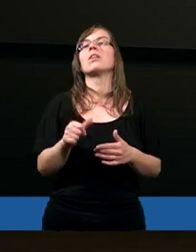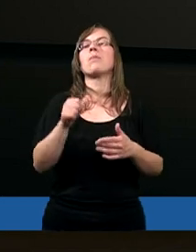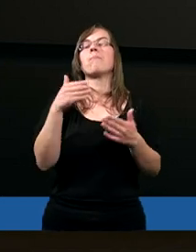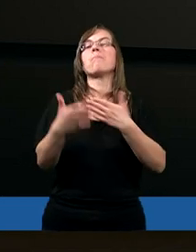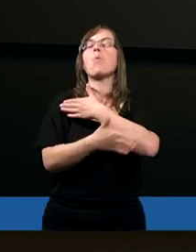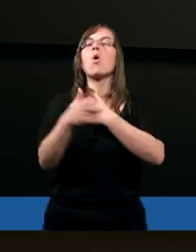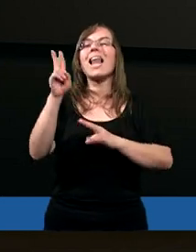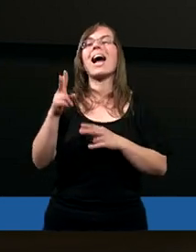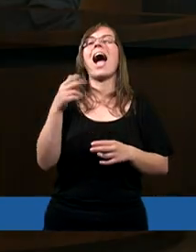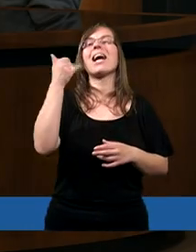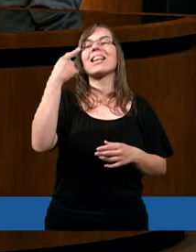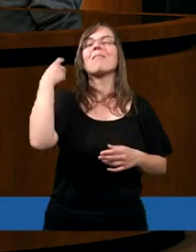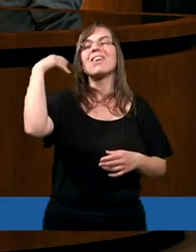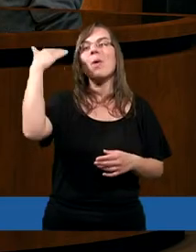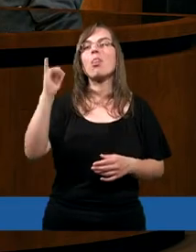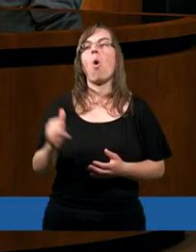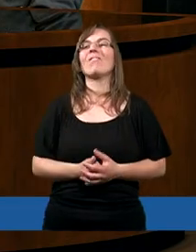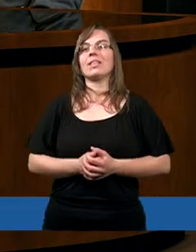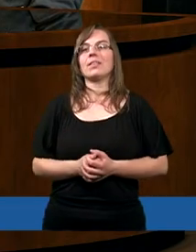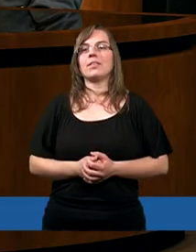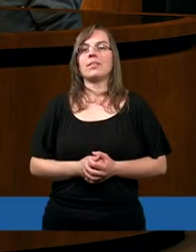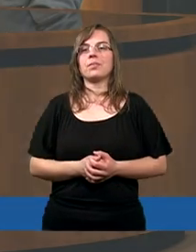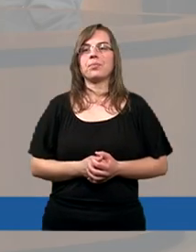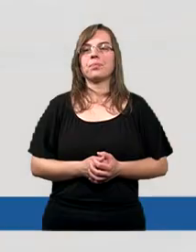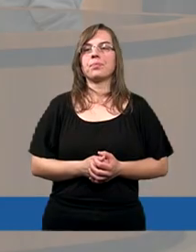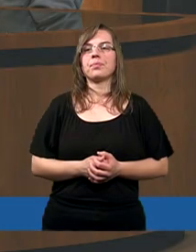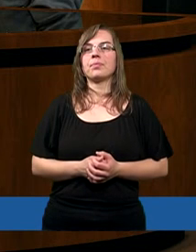dowolnemu wykładowi? Jaką to rozumiemy, ten zwrot?